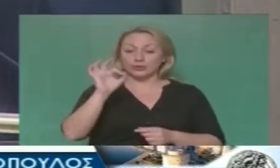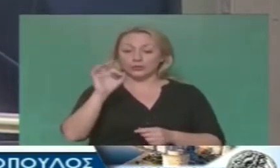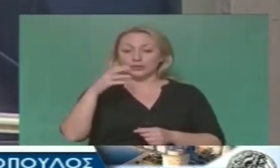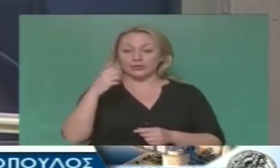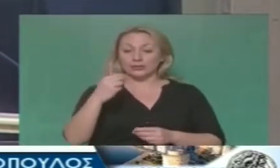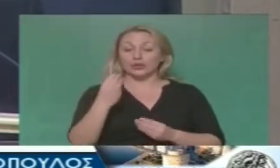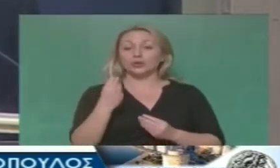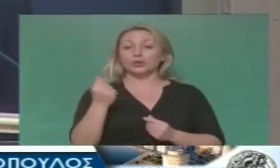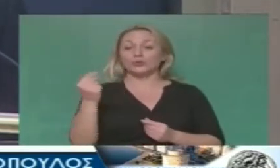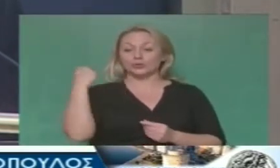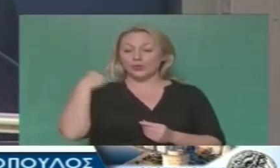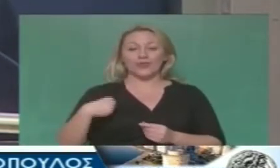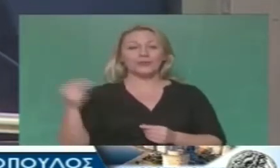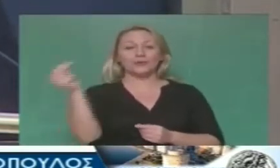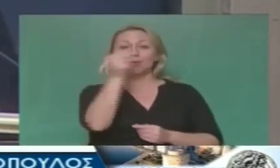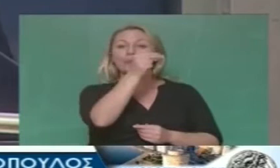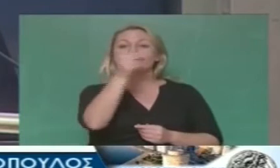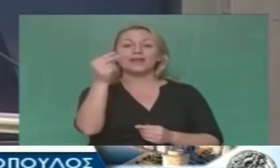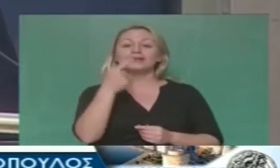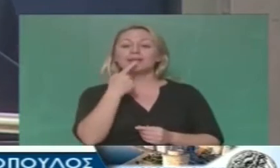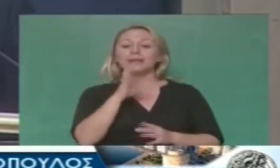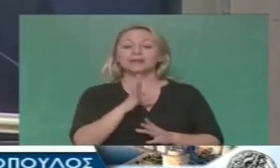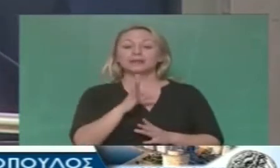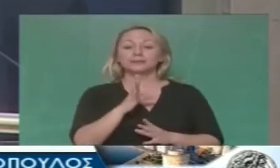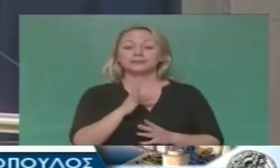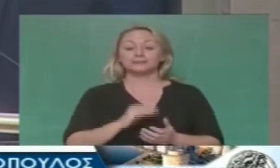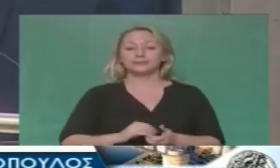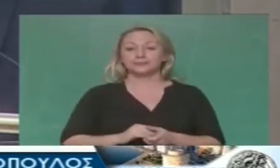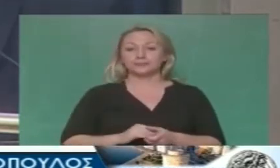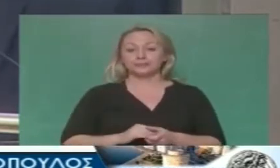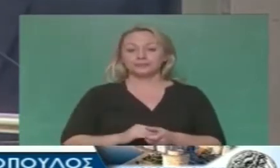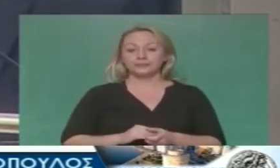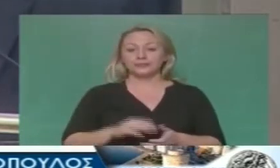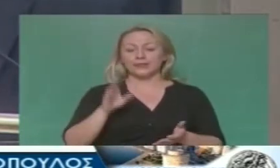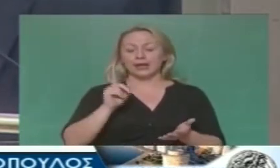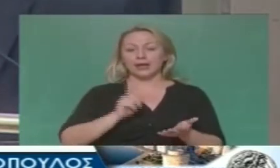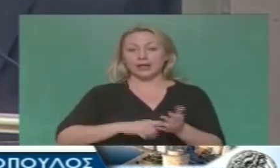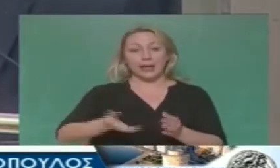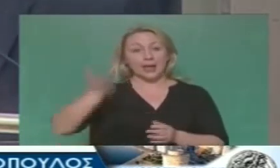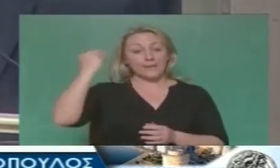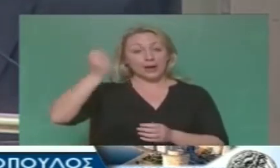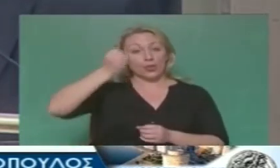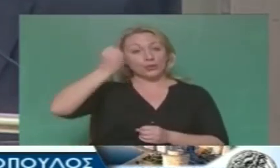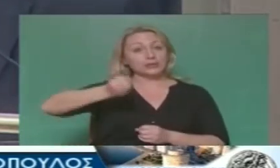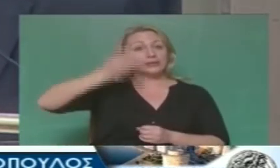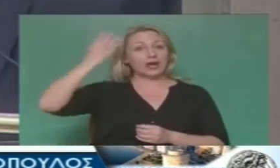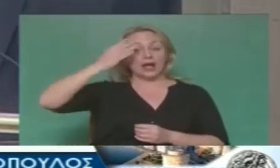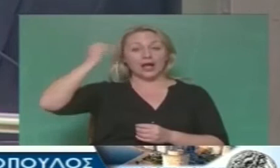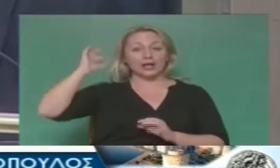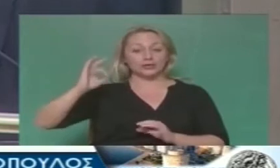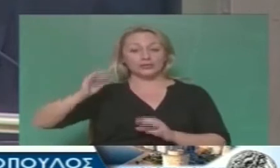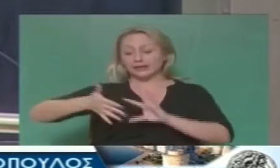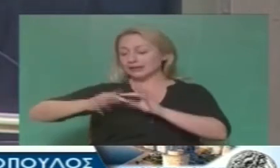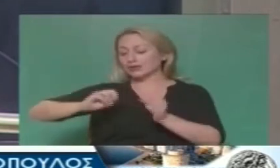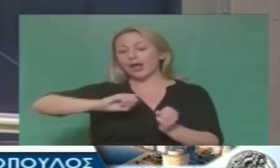φράση που είπε ο Δήμαρχος στην εισηγησή του που έλεγε να ξεχάσουμε το παρελθόν, να ξεχάσουμε την ιστορία